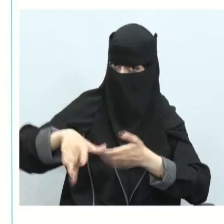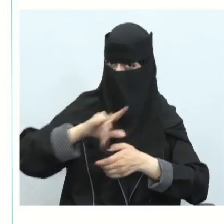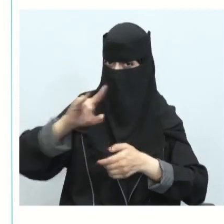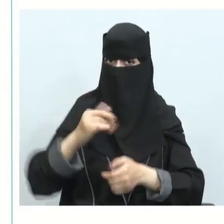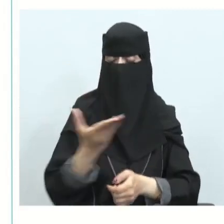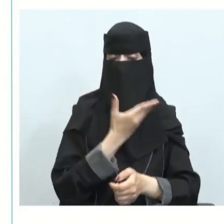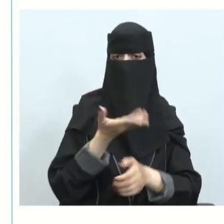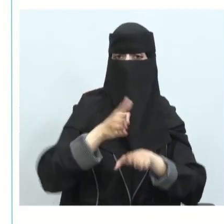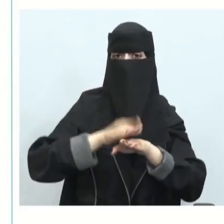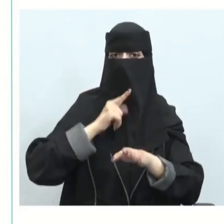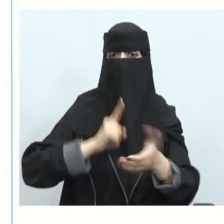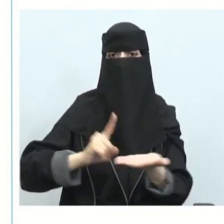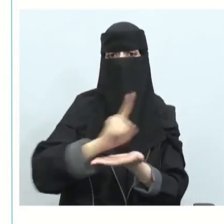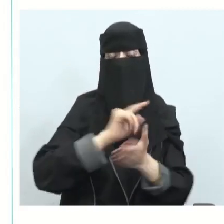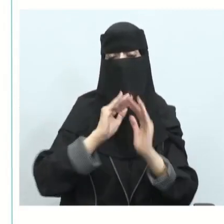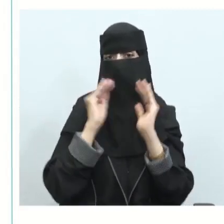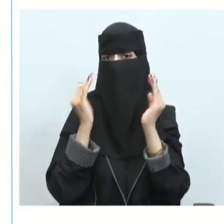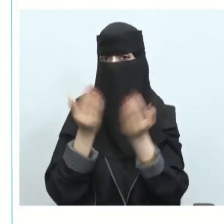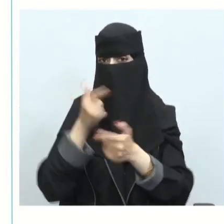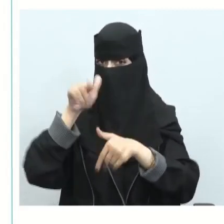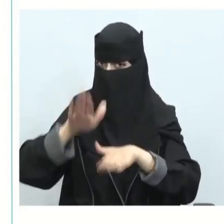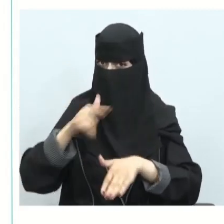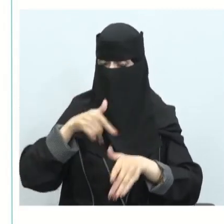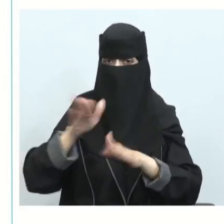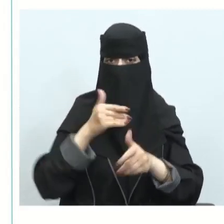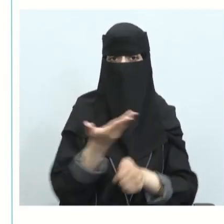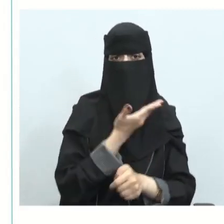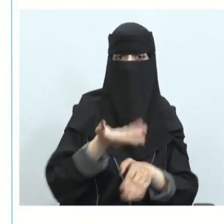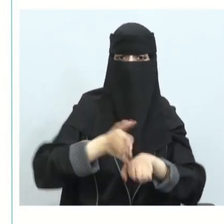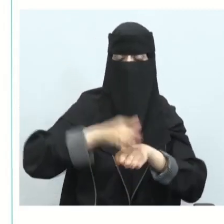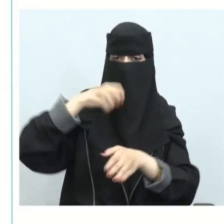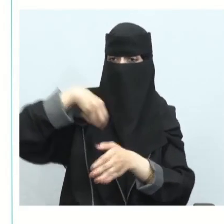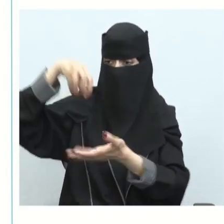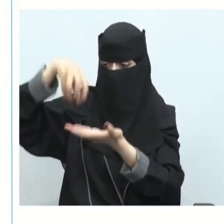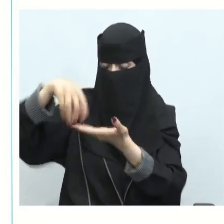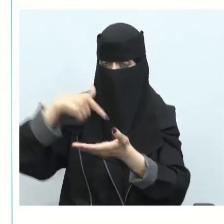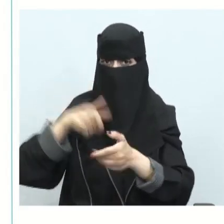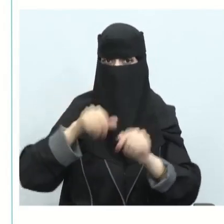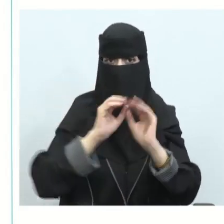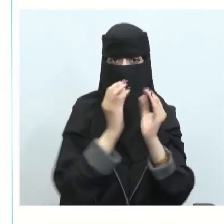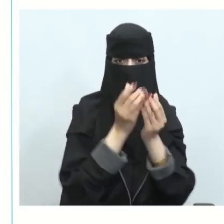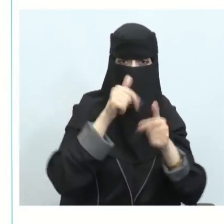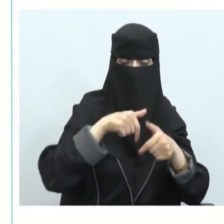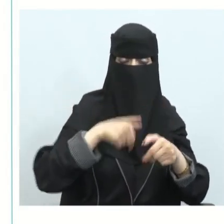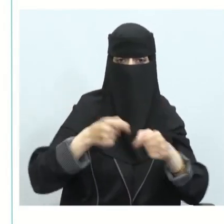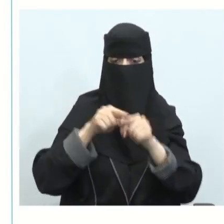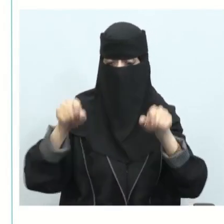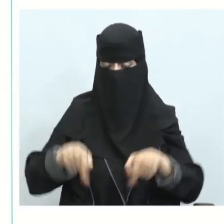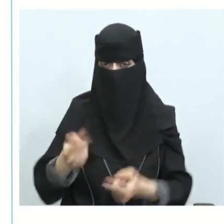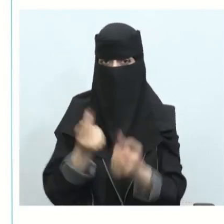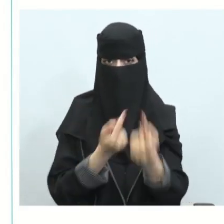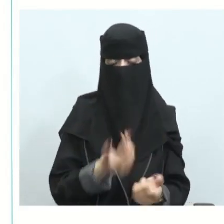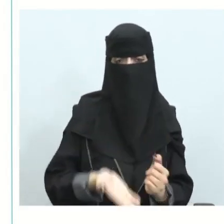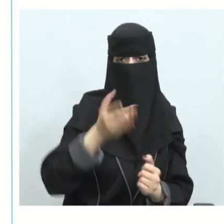لا نؤثر على البيئة المحيطة ويكون لك مثلا تأثير على المدينة أو المنطقة أو الحديقة التي تقام بها